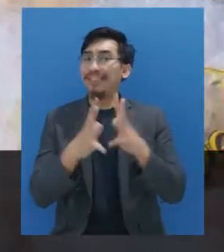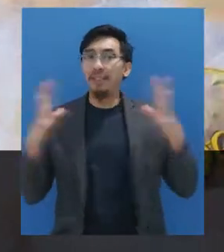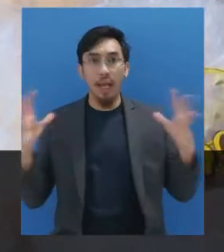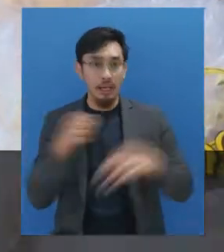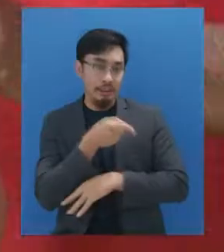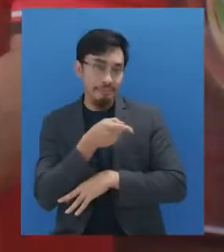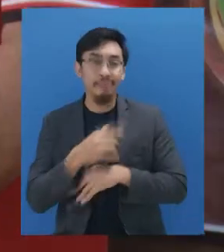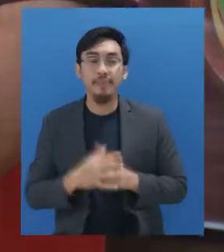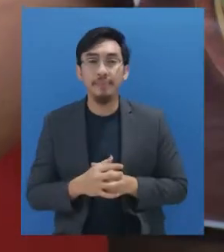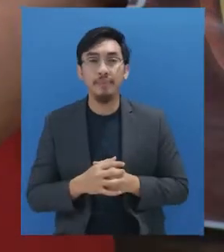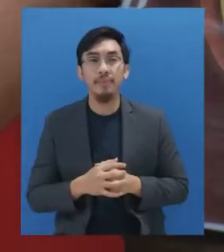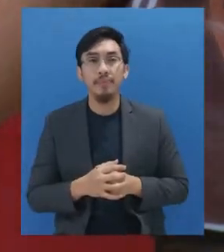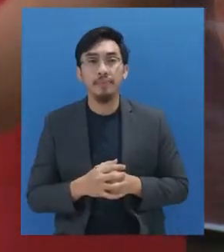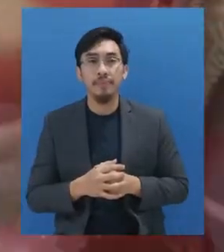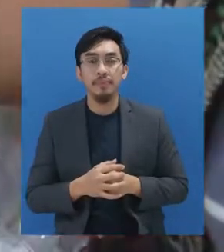yang cukup besar.